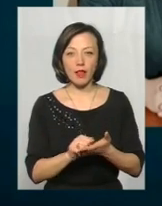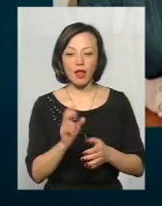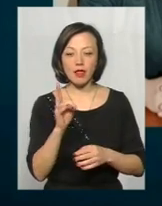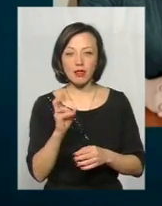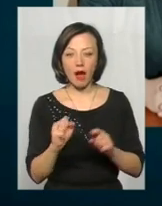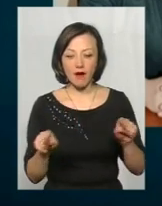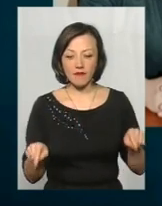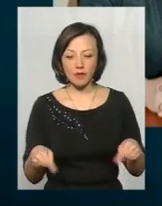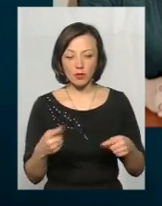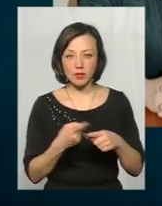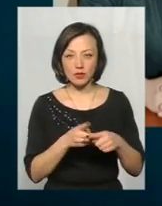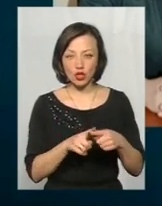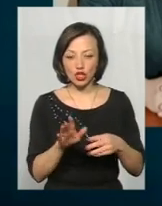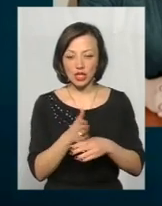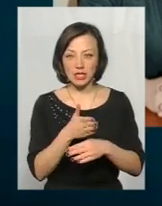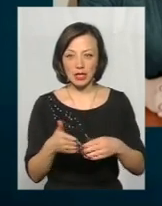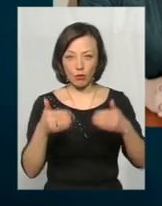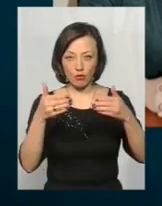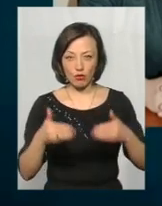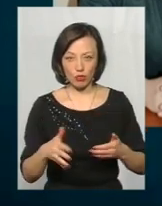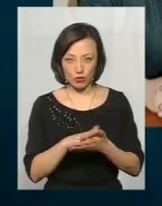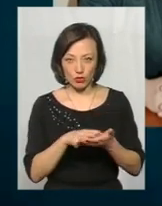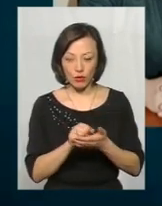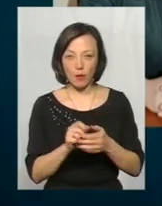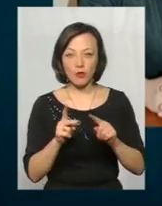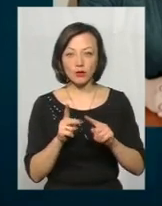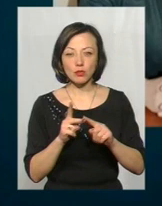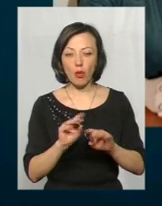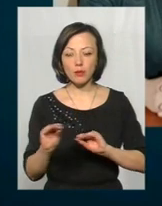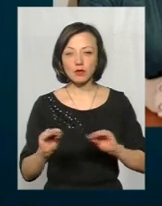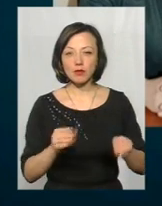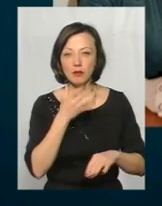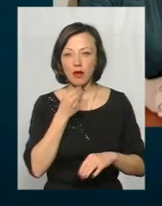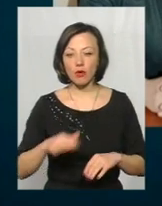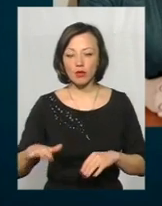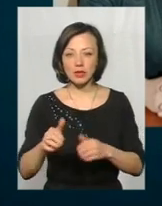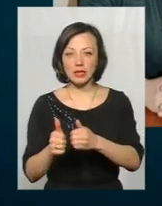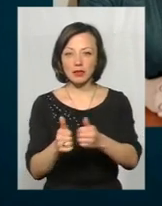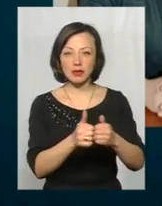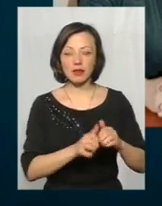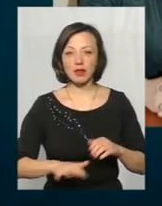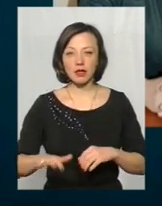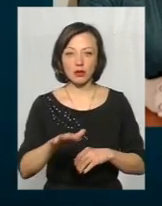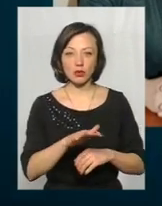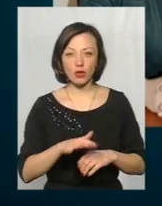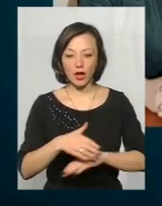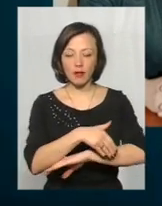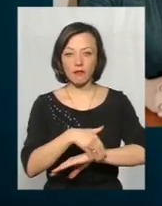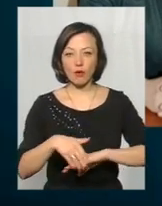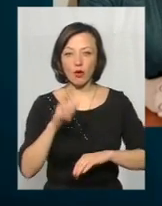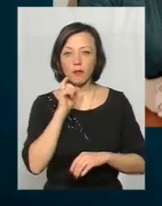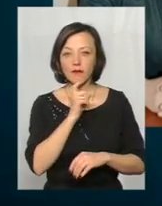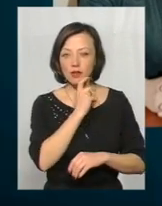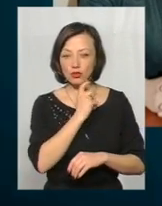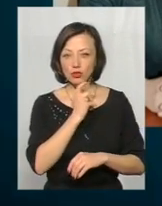відновлення цієї ділянки муру, яка випала, по-друге, на областування благоустрів всієї примикаючої території північного